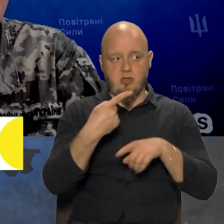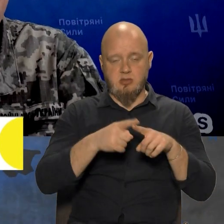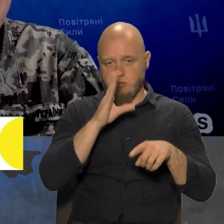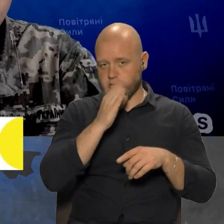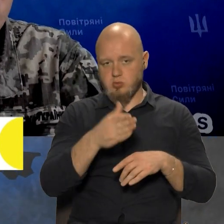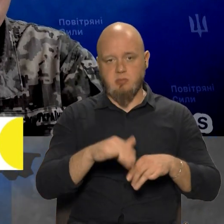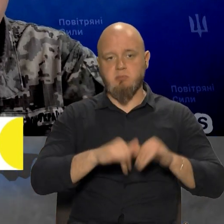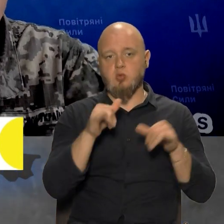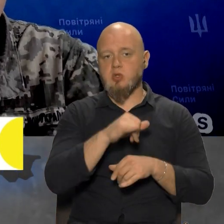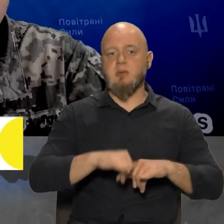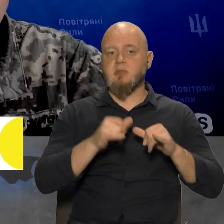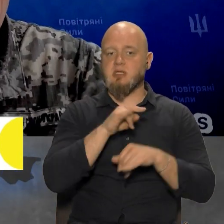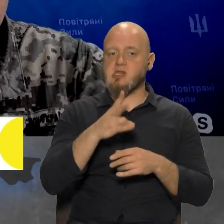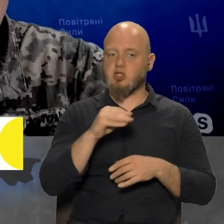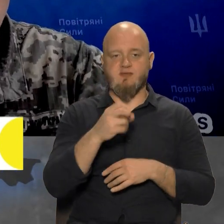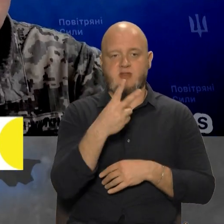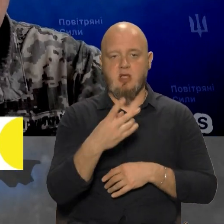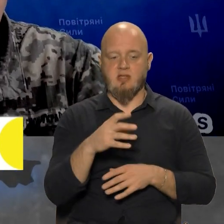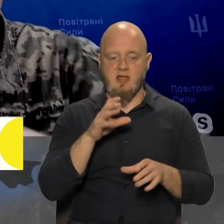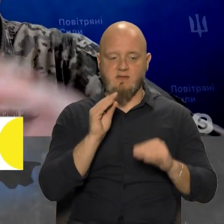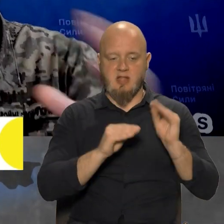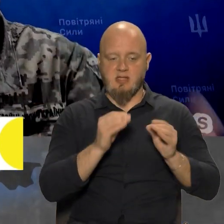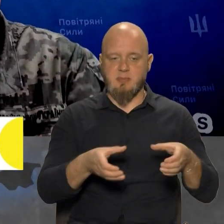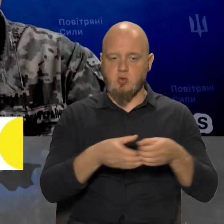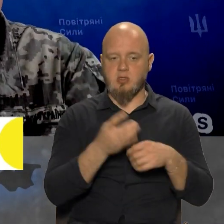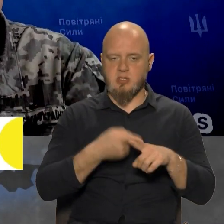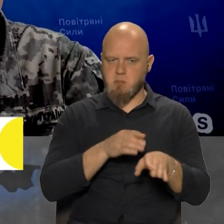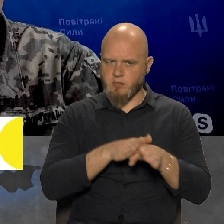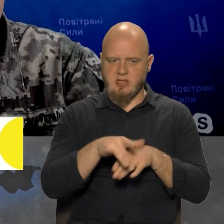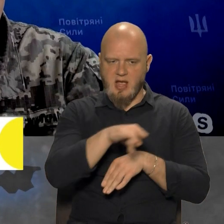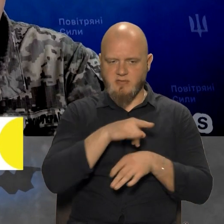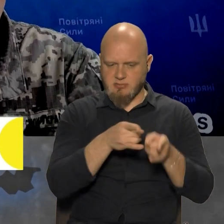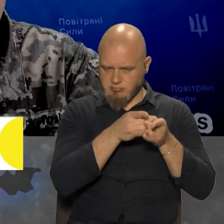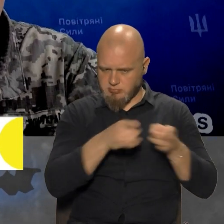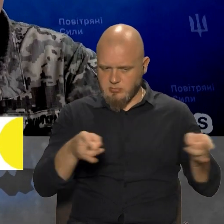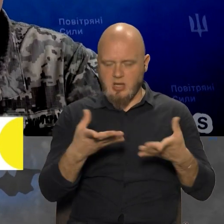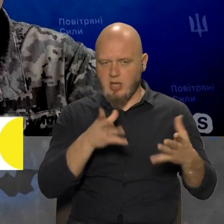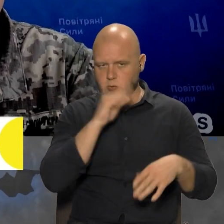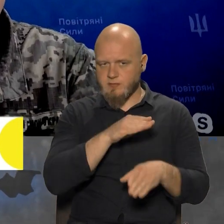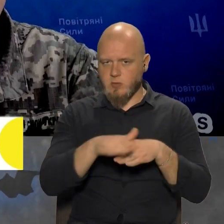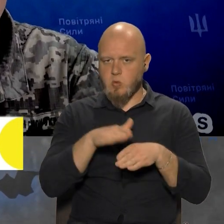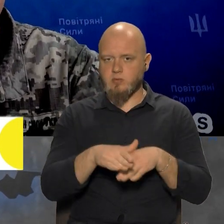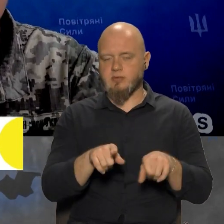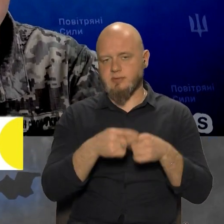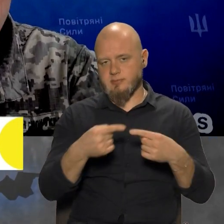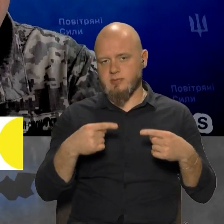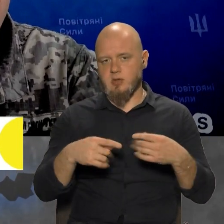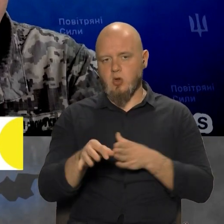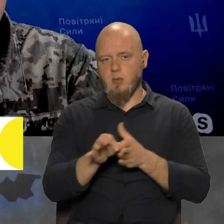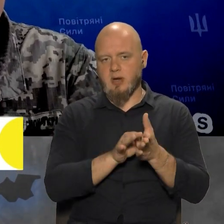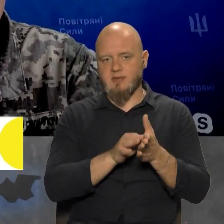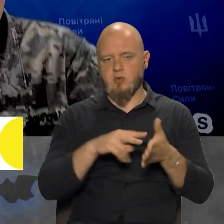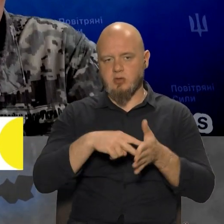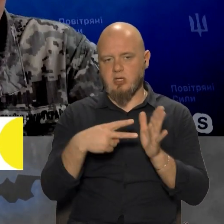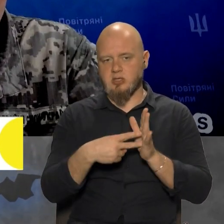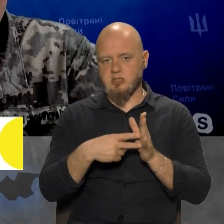може, так воно і є, в них більше літаків, ніж 12 у складі підрозділів. Це повноцінний авіаційний підрозділ, який може виконувати певні оперативно-тактичні завдання.